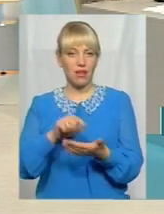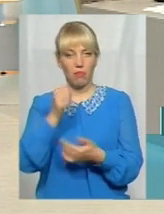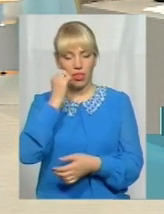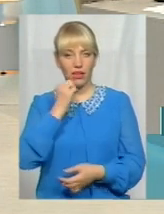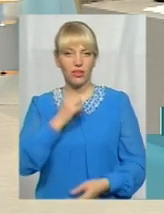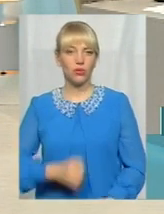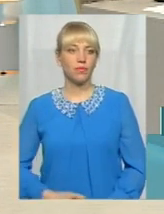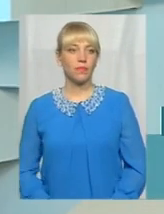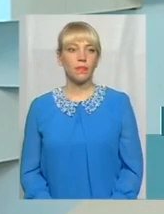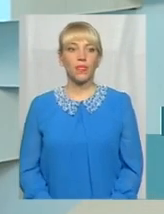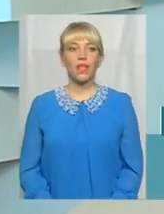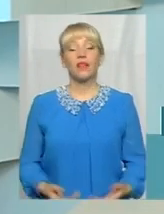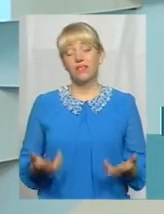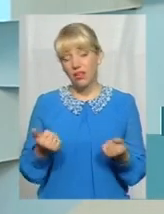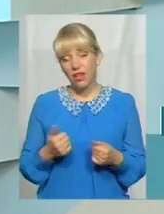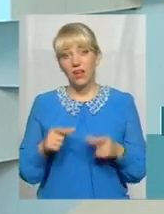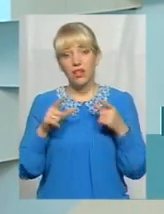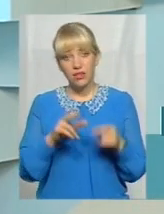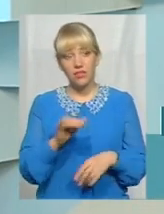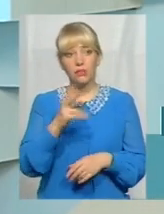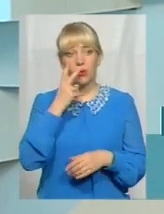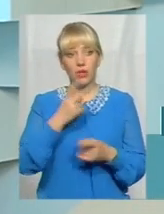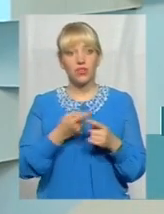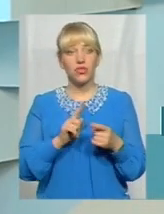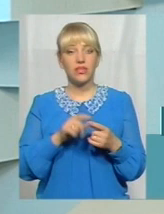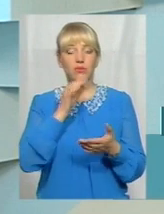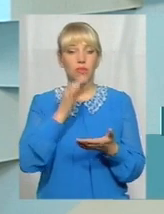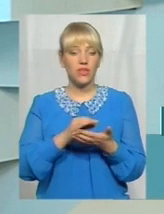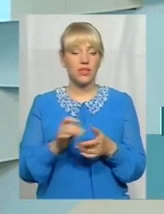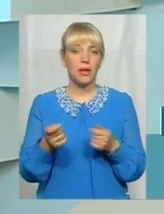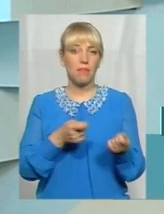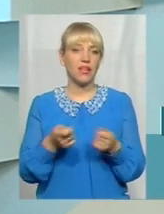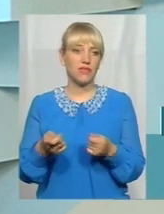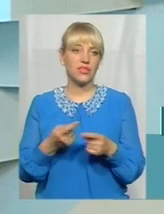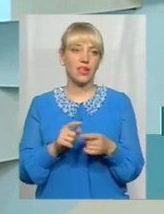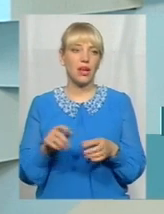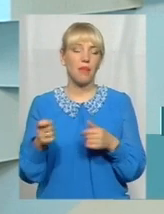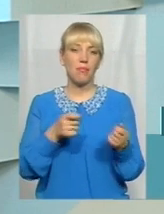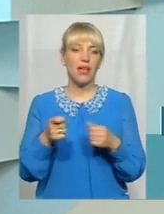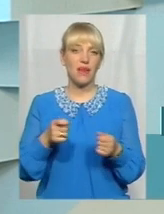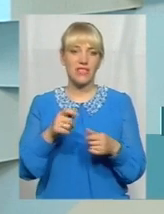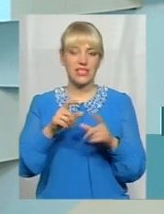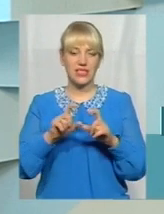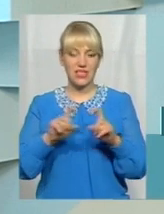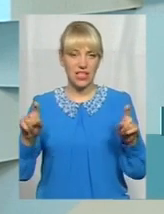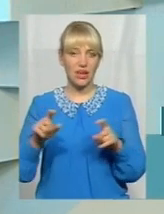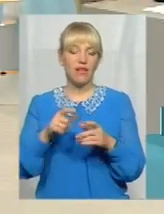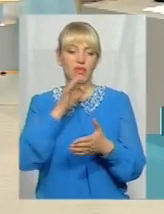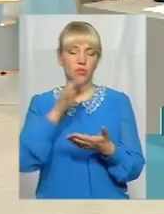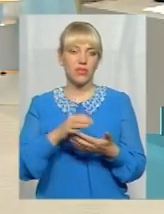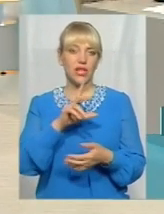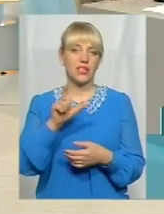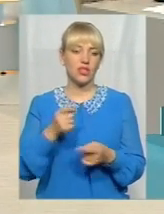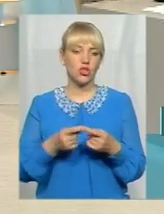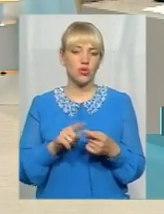Звичайно, їздимо, звичайно, бачимо. це є відповідальність перевізника. Перевізник відповідає за те, щоб транспортний засіб був в належному стані. Ми їх